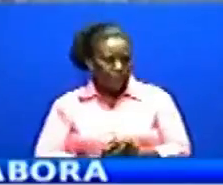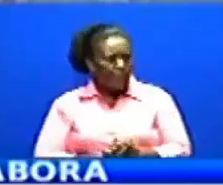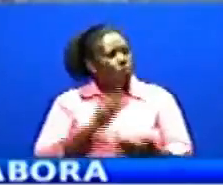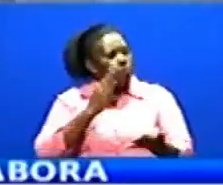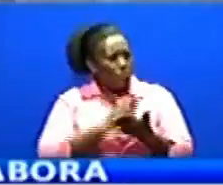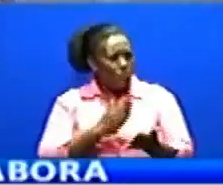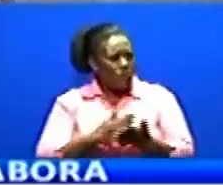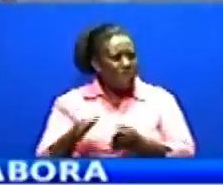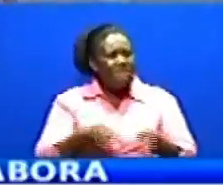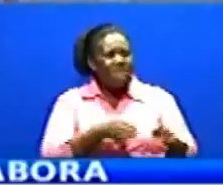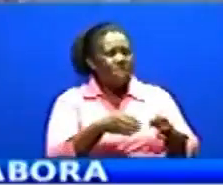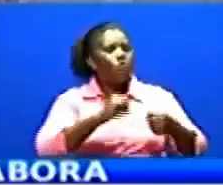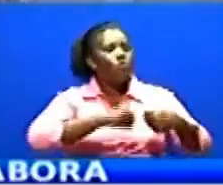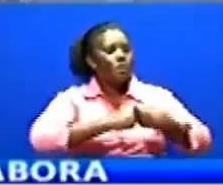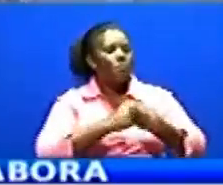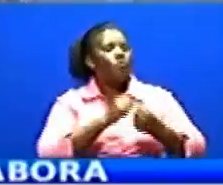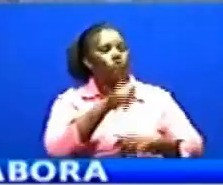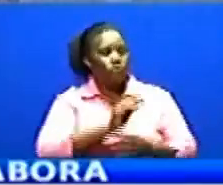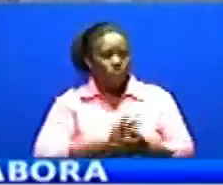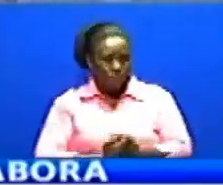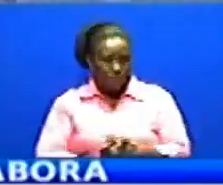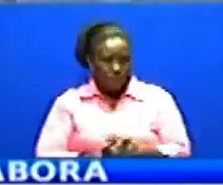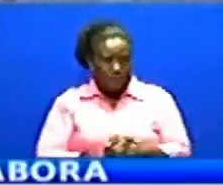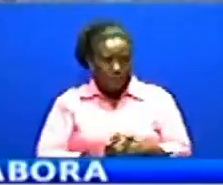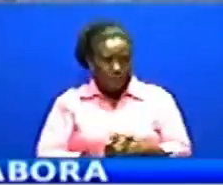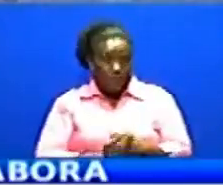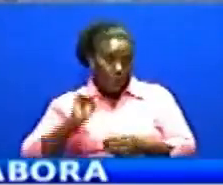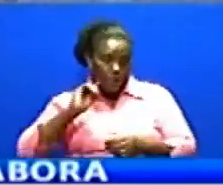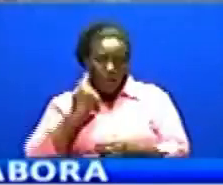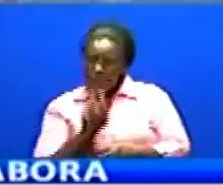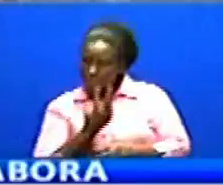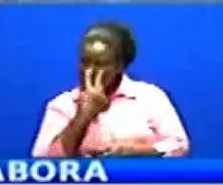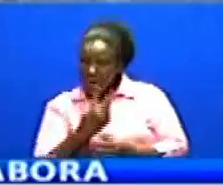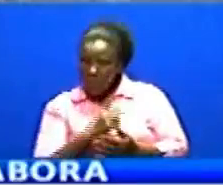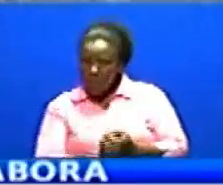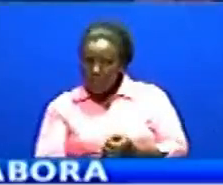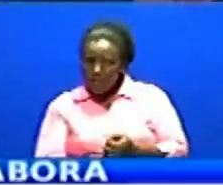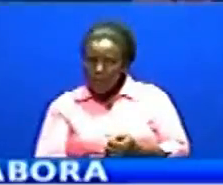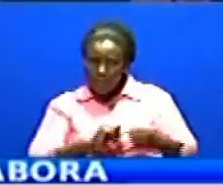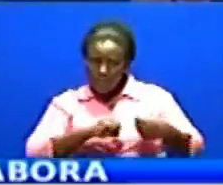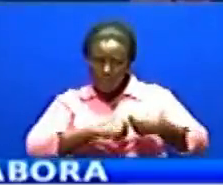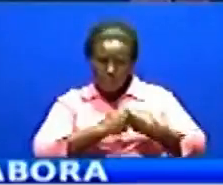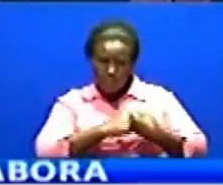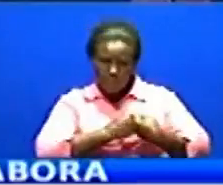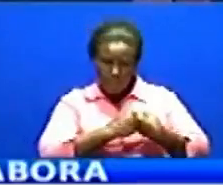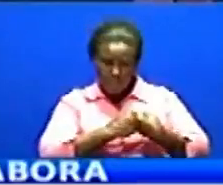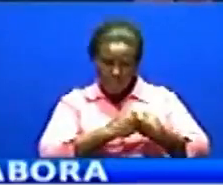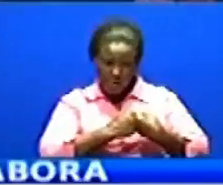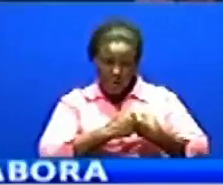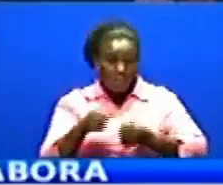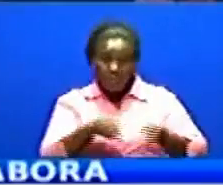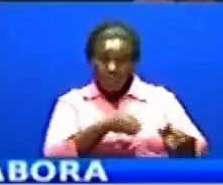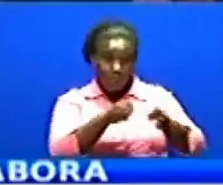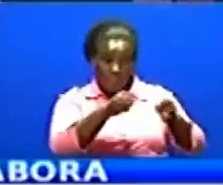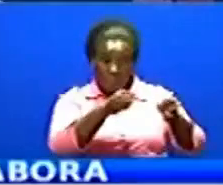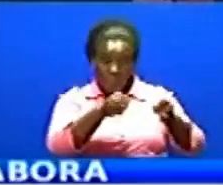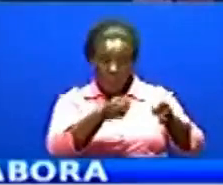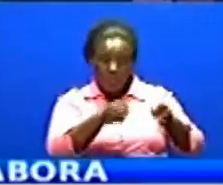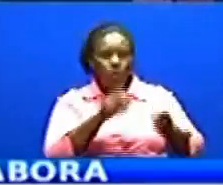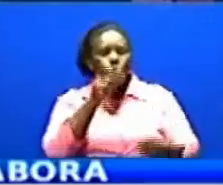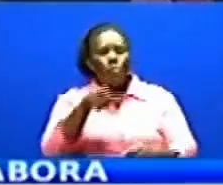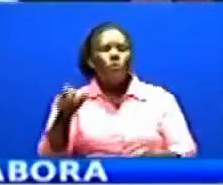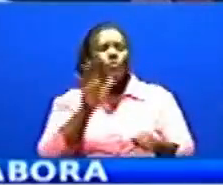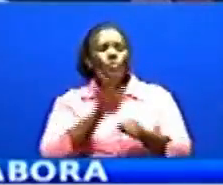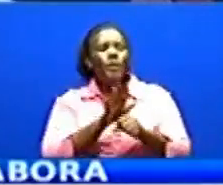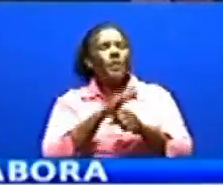unakuwa na changamoto Zake na mifumo ukiangalia inapingwa na watu we Ngoja ngoja huumiza matumbo